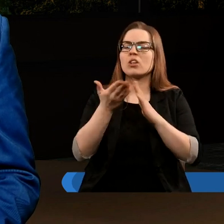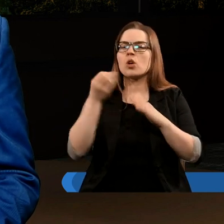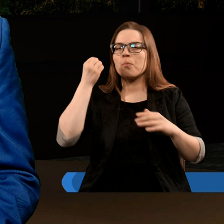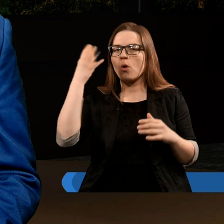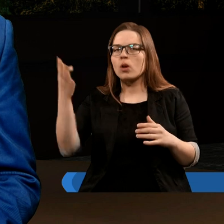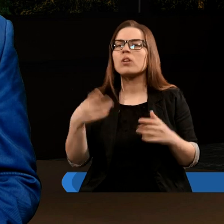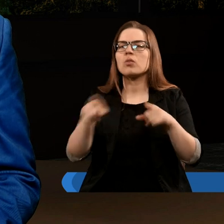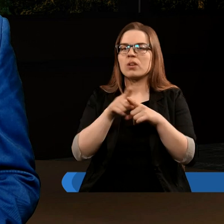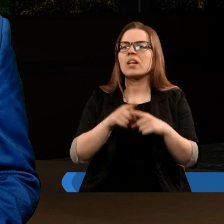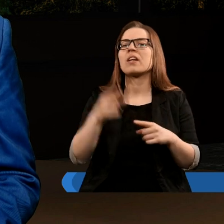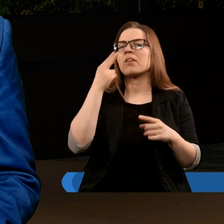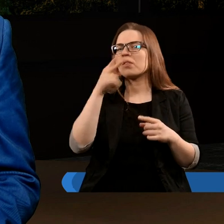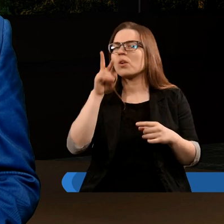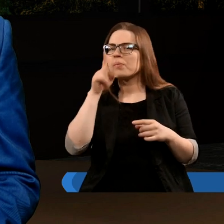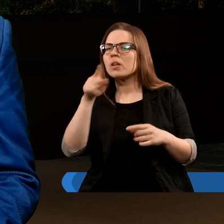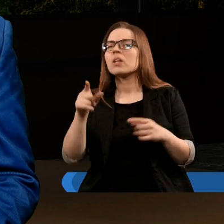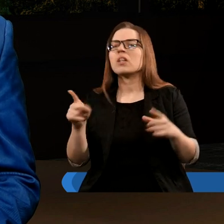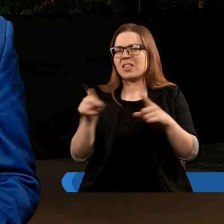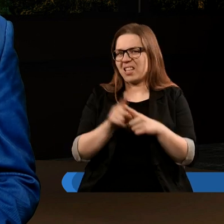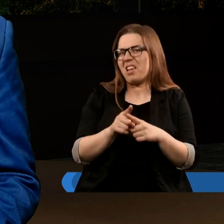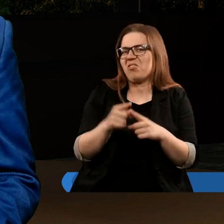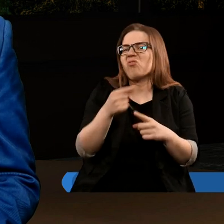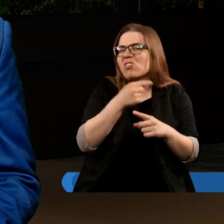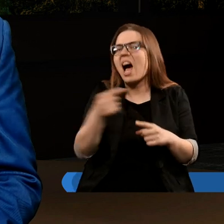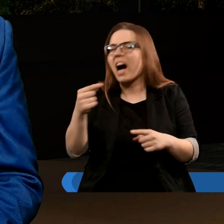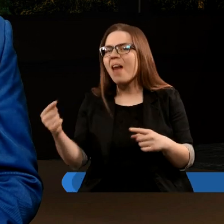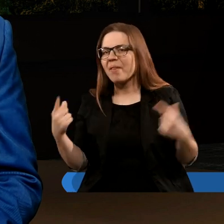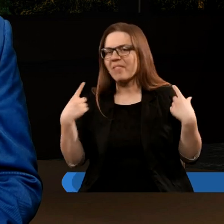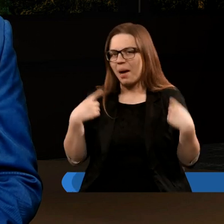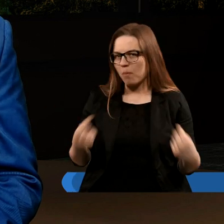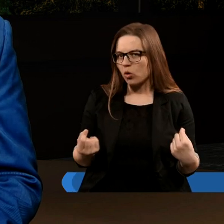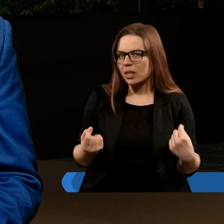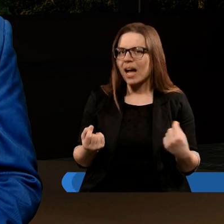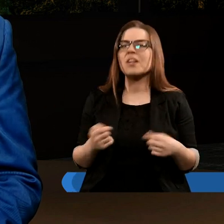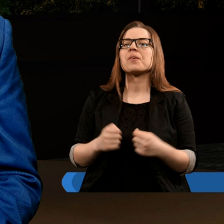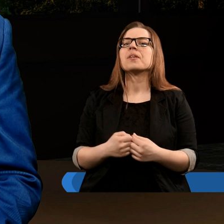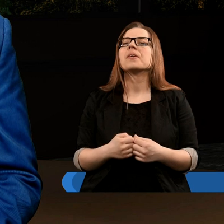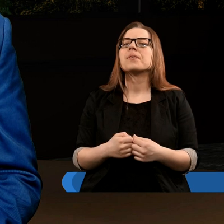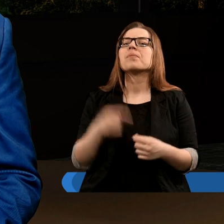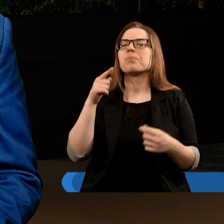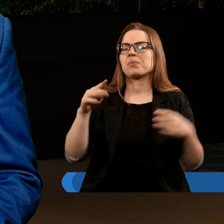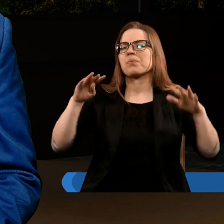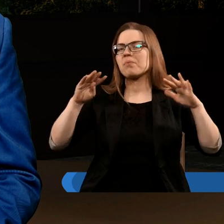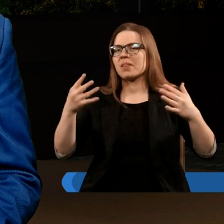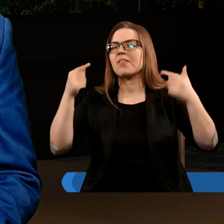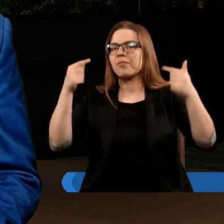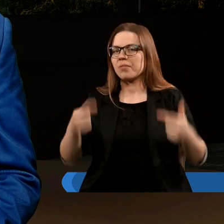mojżeszowej. Również gdzieś kojarzy się ta postać też i negatywnie. Tak więc z racji tego, że dziewiąty werset mówi o tym,